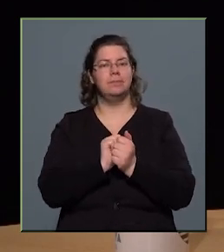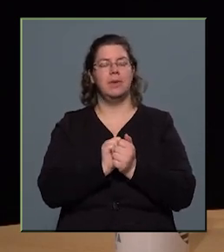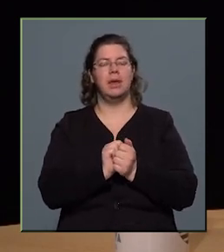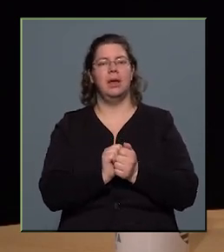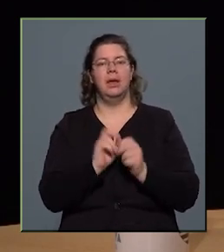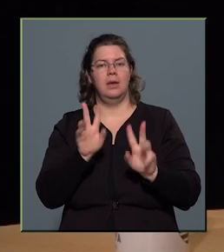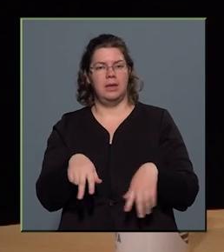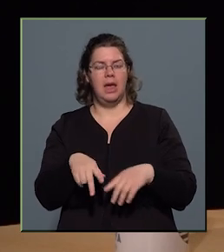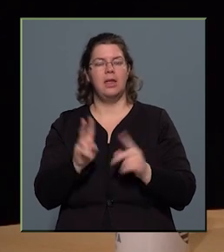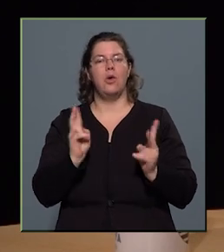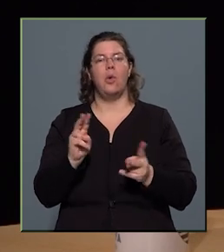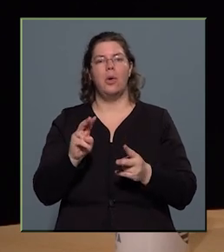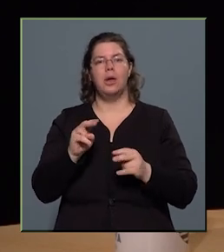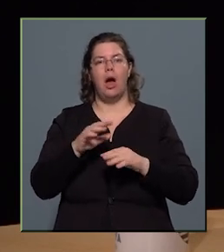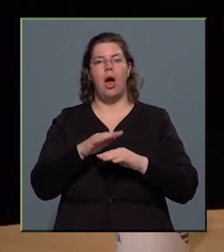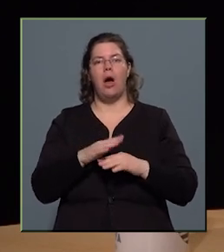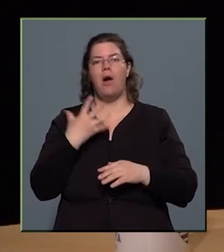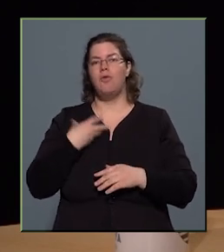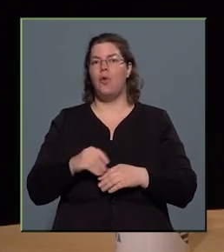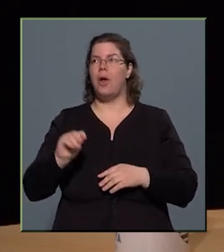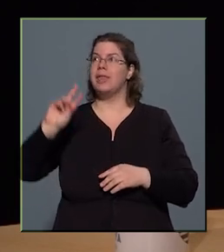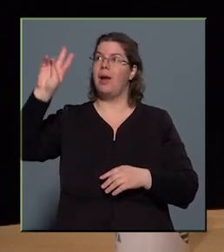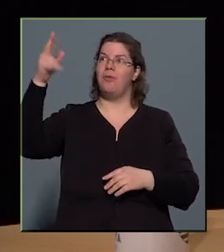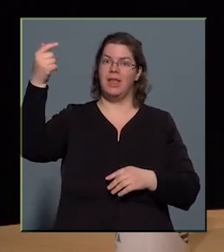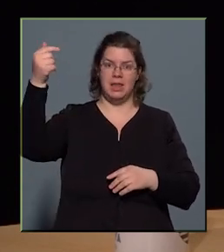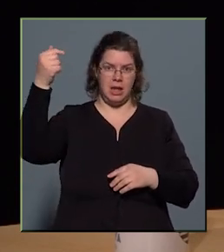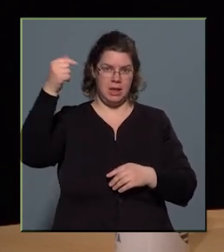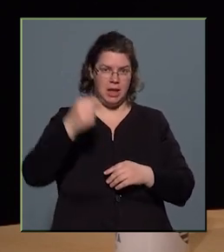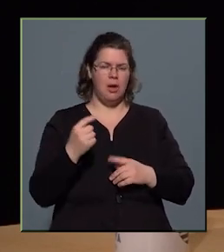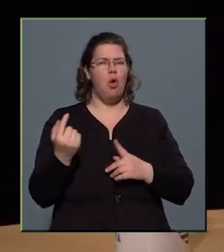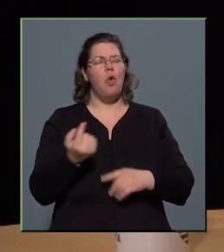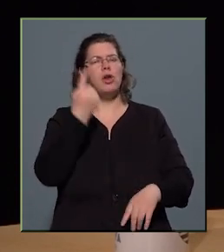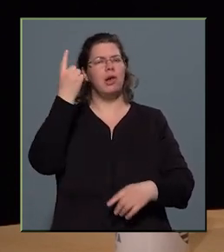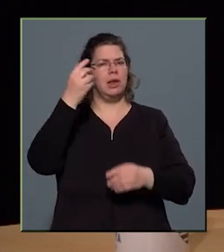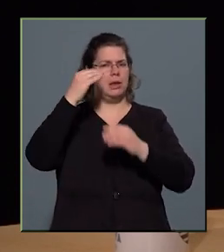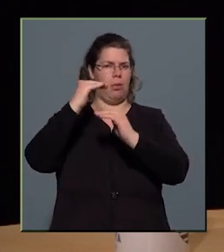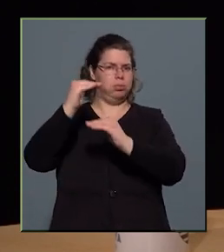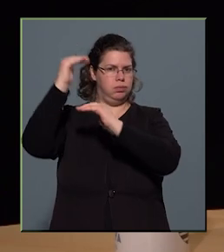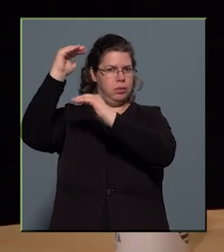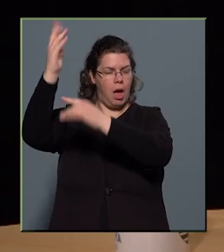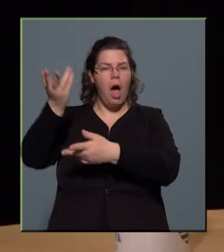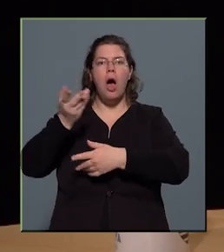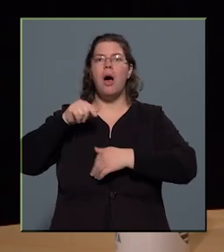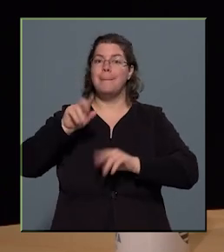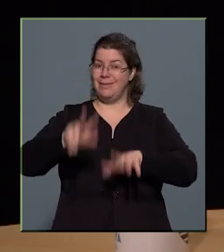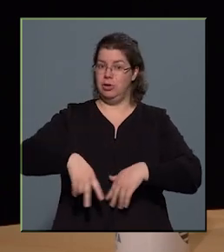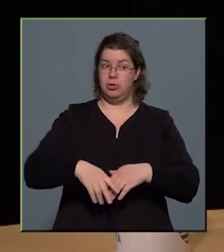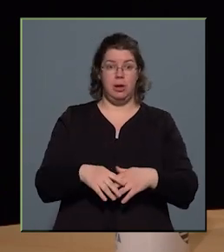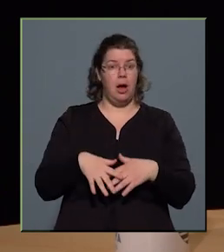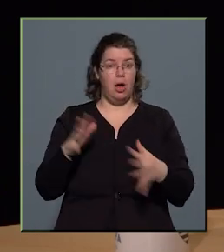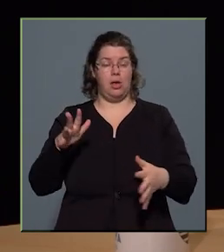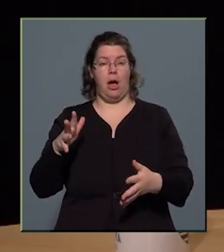földre visszatérő rakétafokozatok megvalósítása az egy óriási technikai